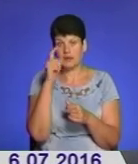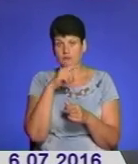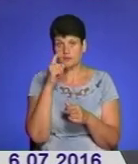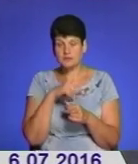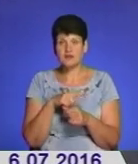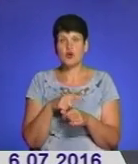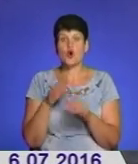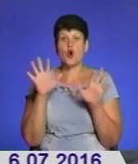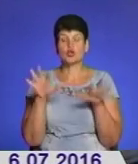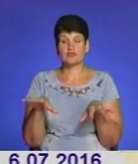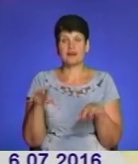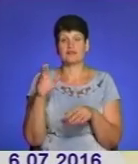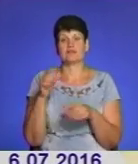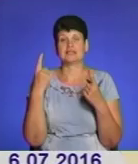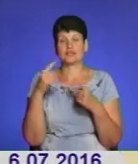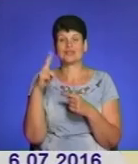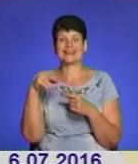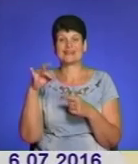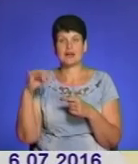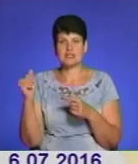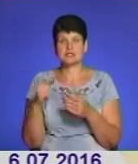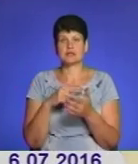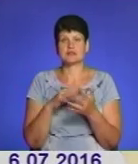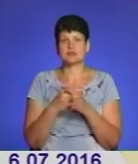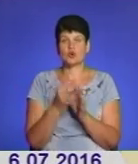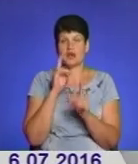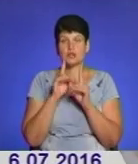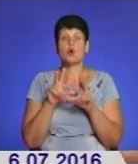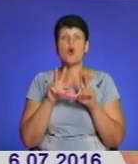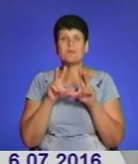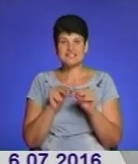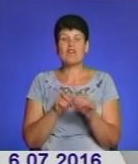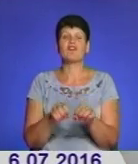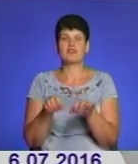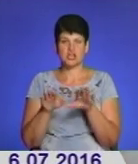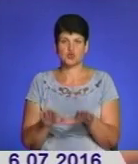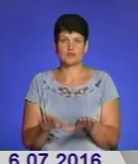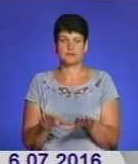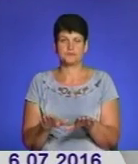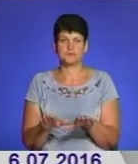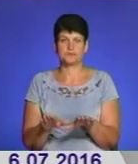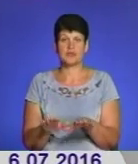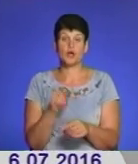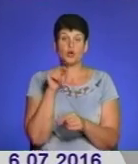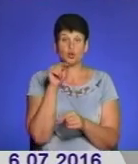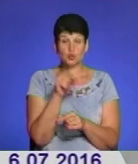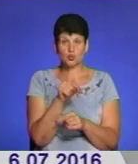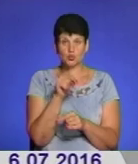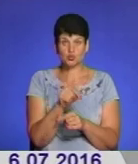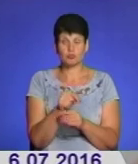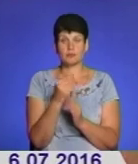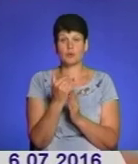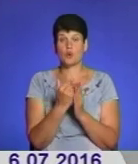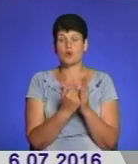Великодидерхальської сільської ради Іван Данилюк пообіцяв вирішувати. Ми тут, відповідно, прийняли програму